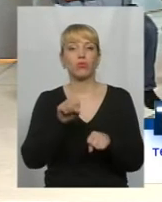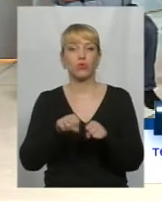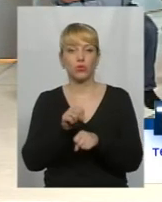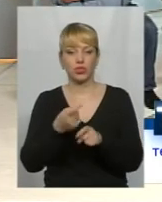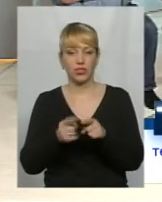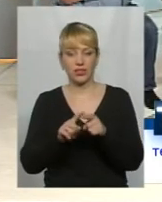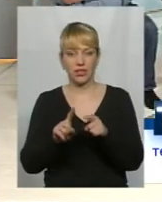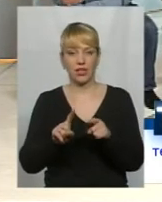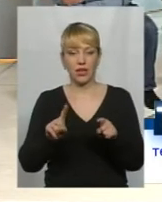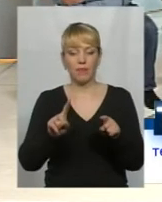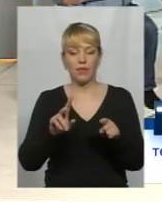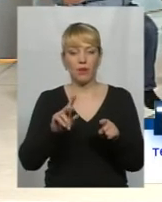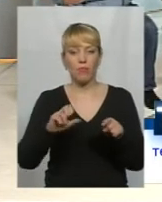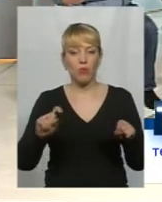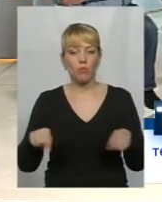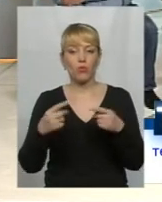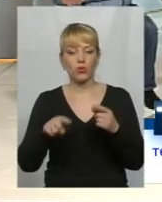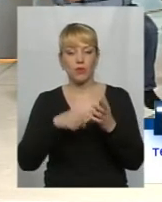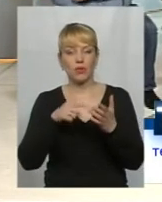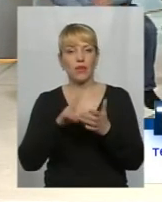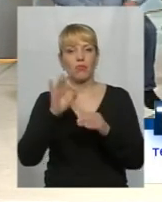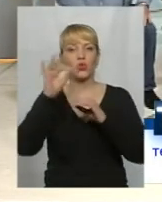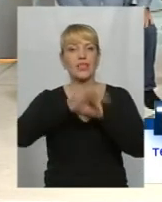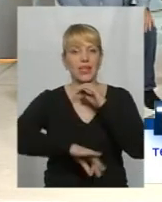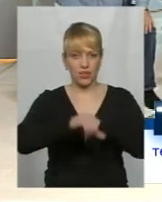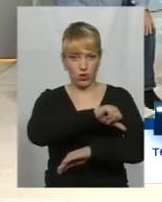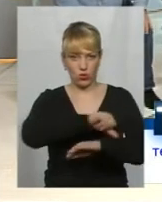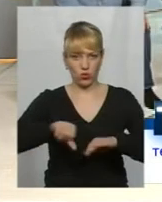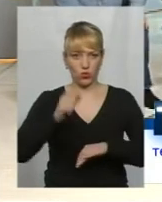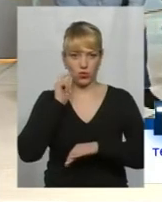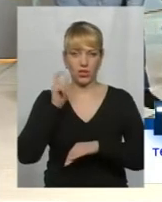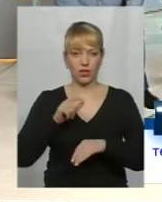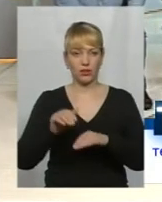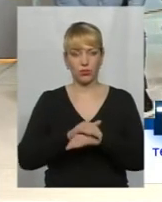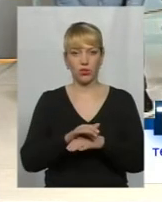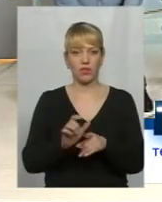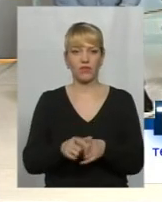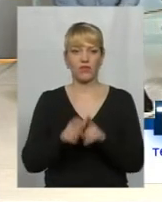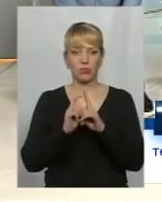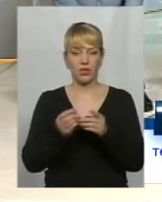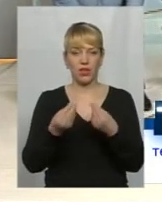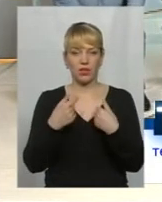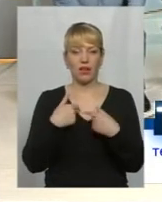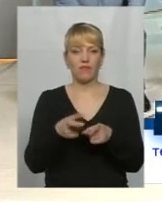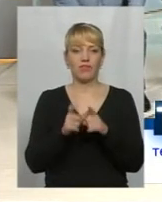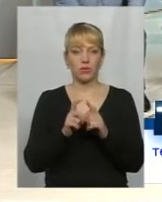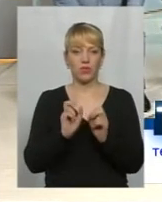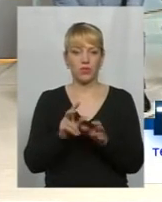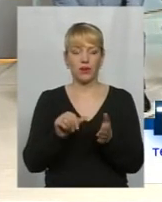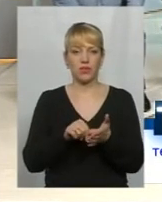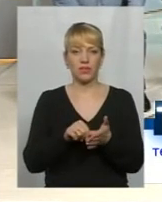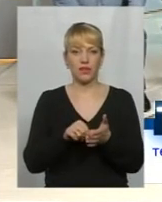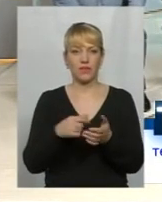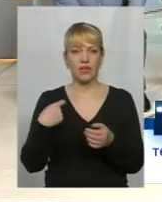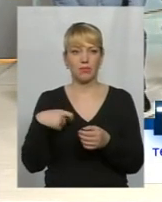писань, наприклад, у дискордонно-західної країни? Дайте відповідь як представник